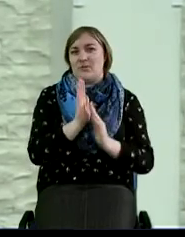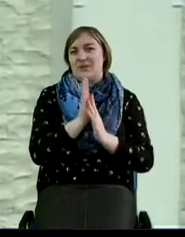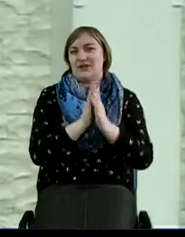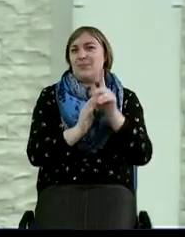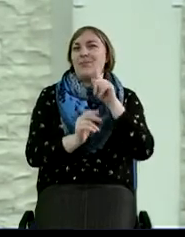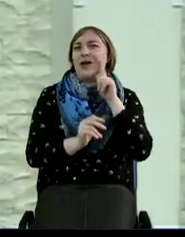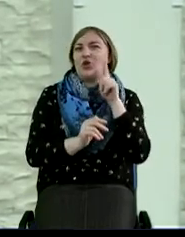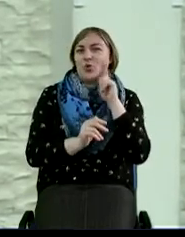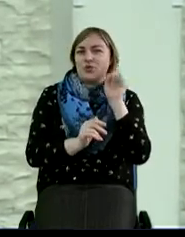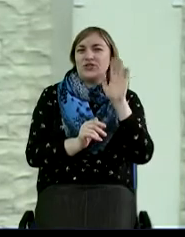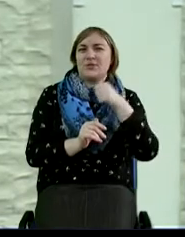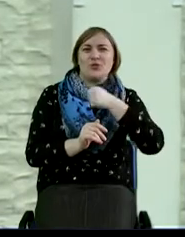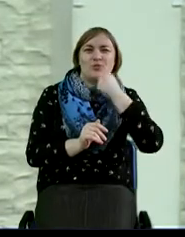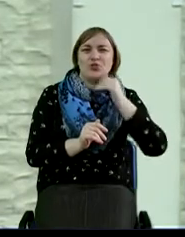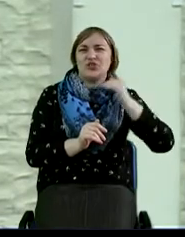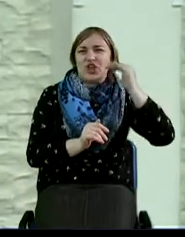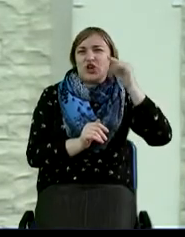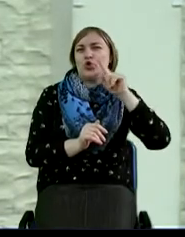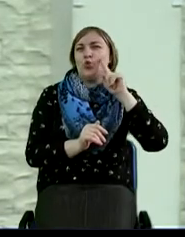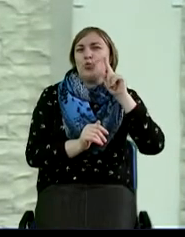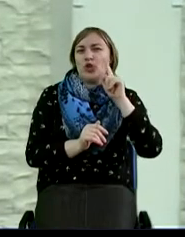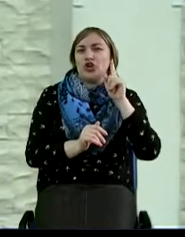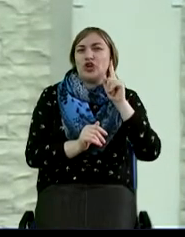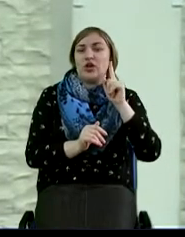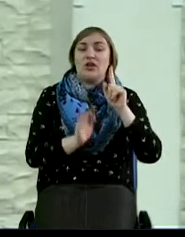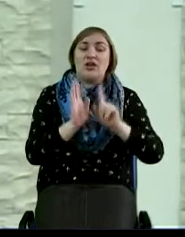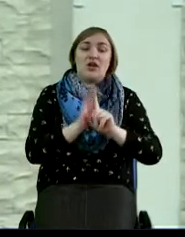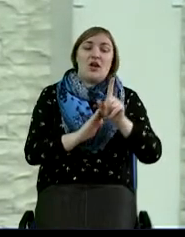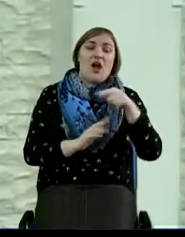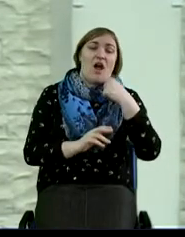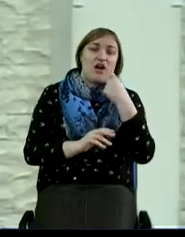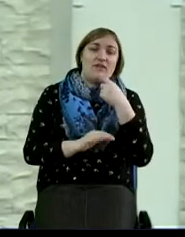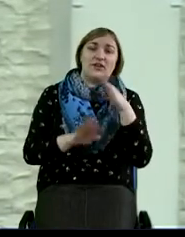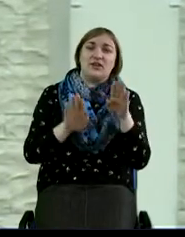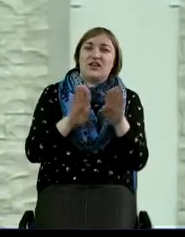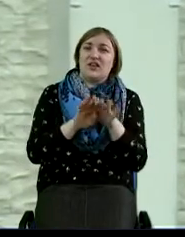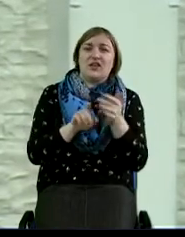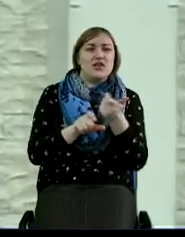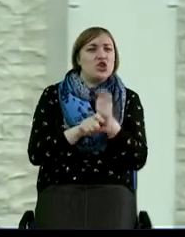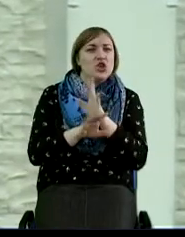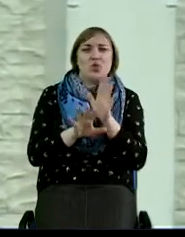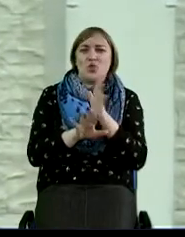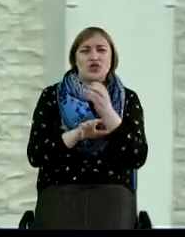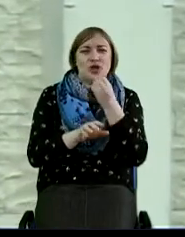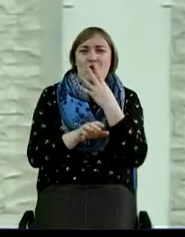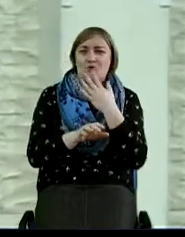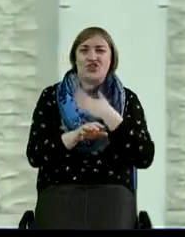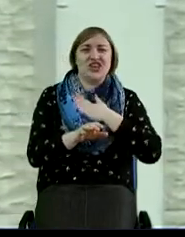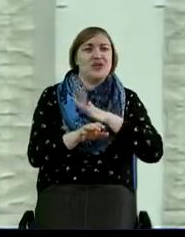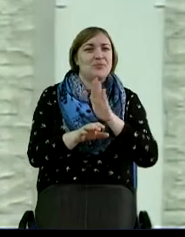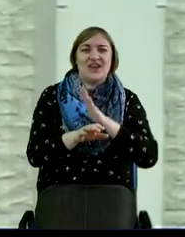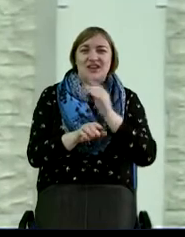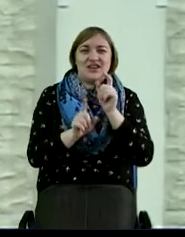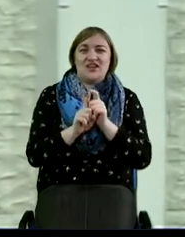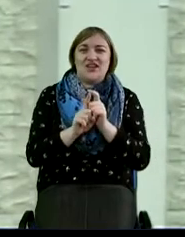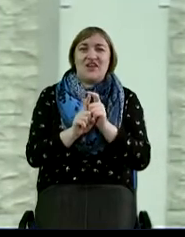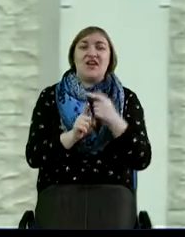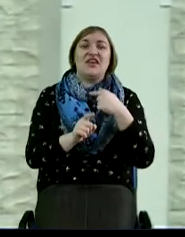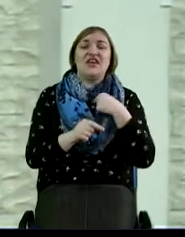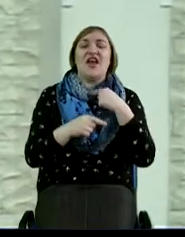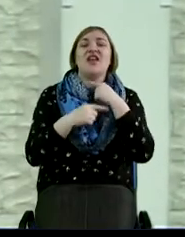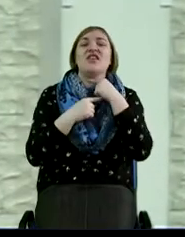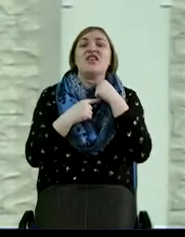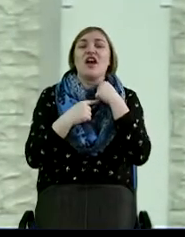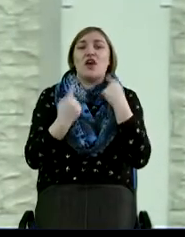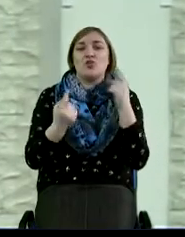подростками, потом чуть старше, юношами, и они начинают говорить такие очень хорошие, приятные слова для родителей, что «я не хочу